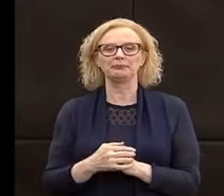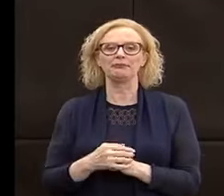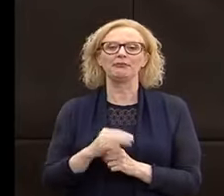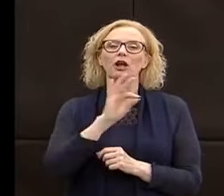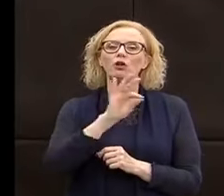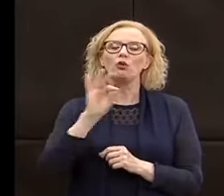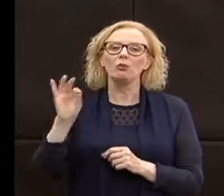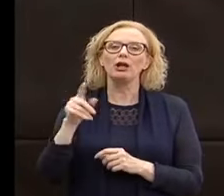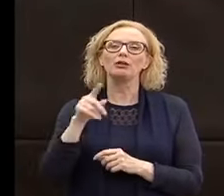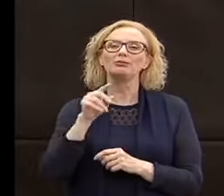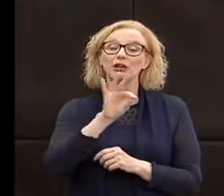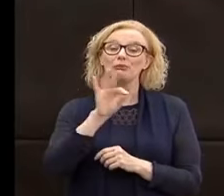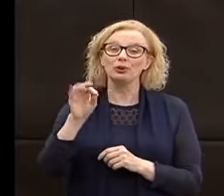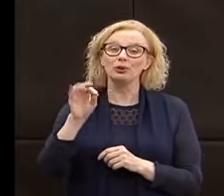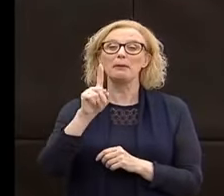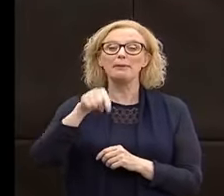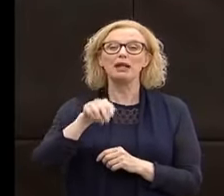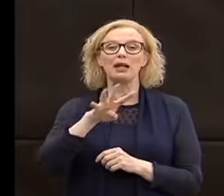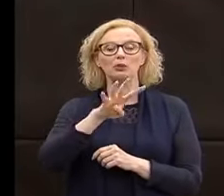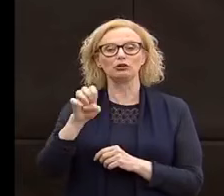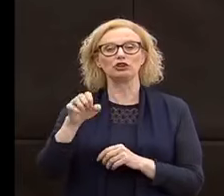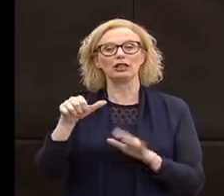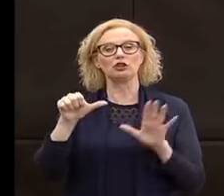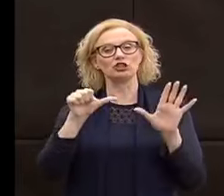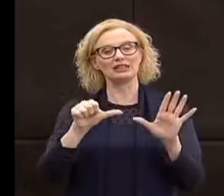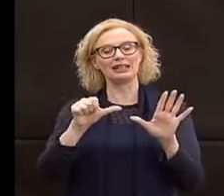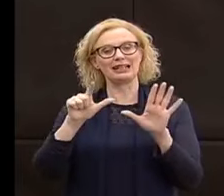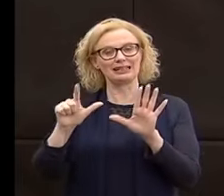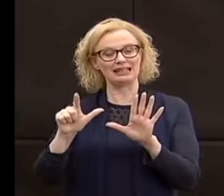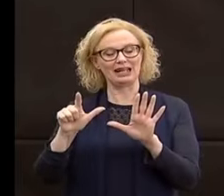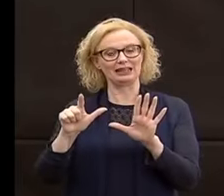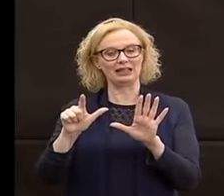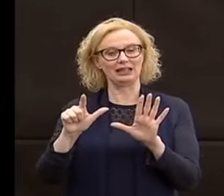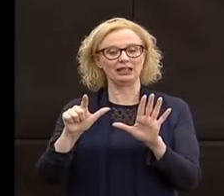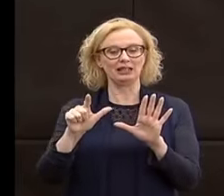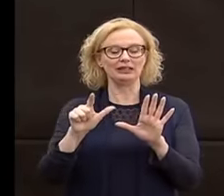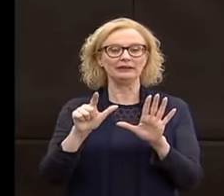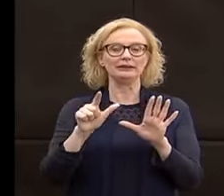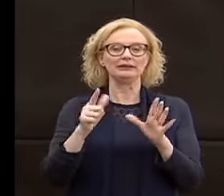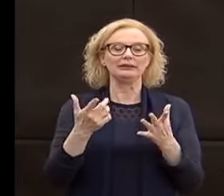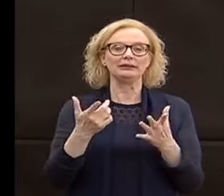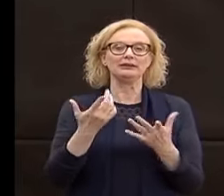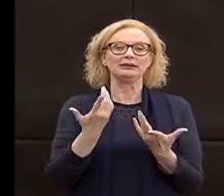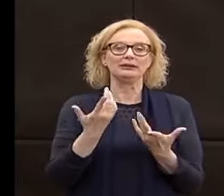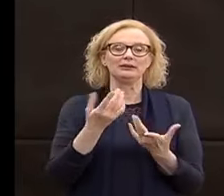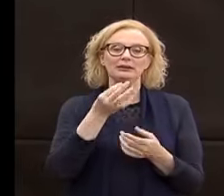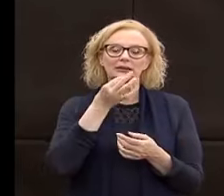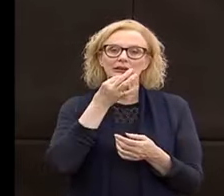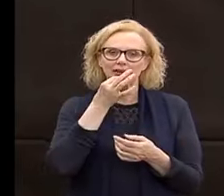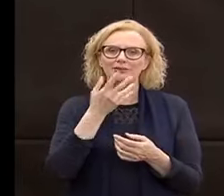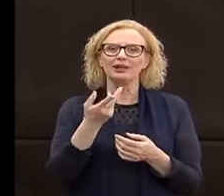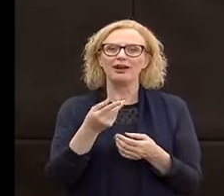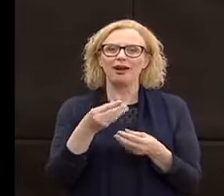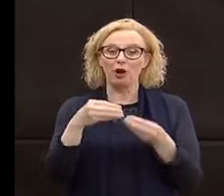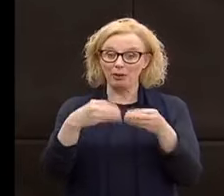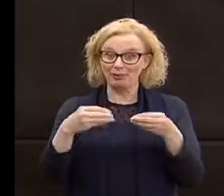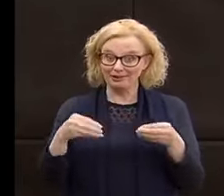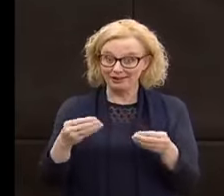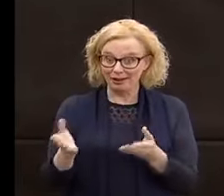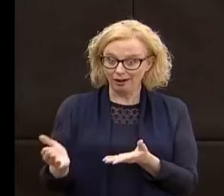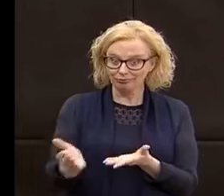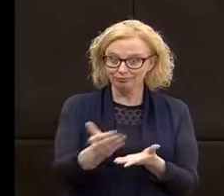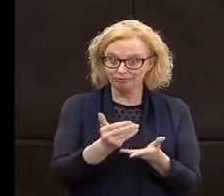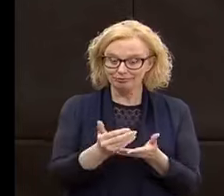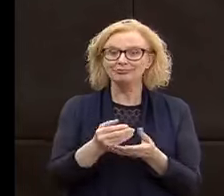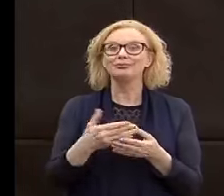di tamponi eseguiti è pari a 1467, quindi avuto il materiale subito siamo stati in grado